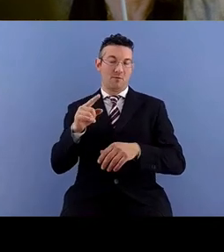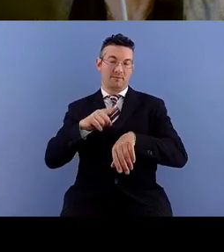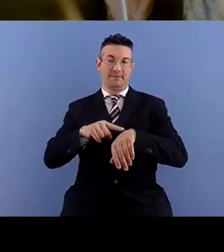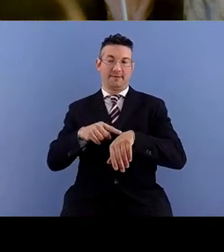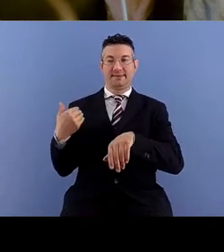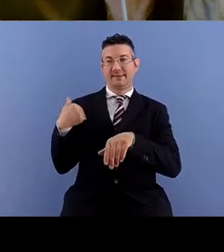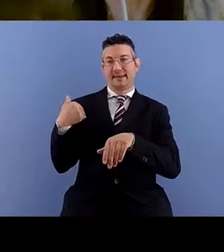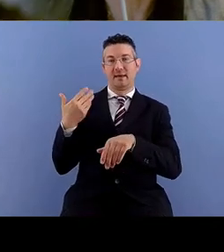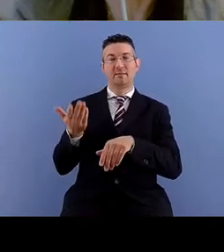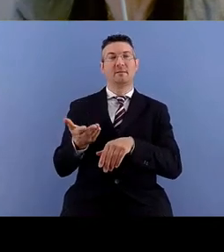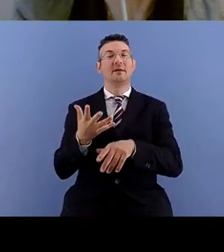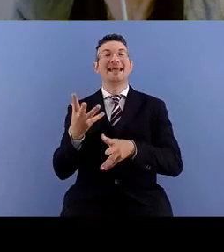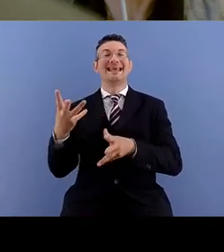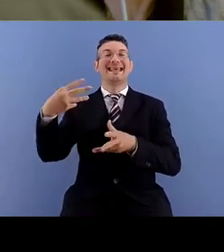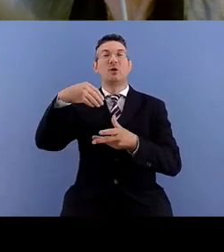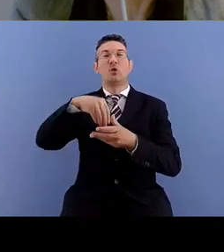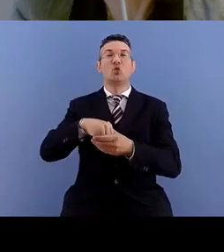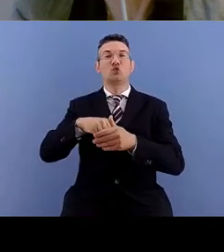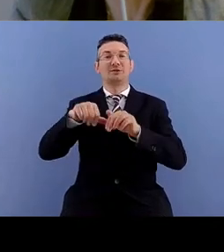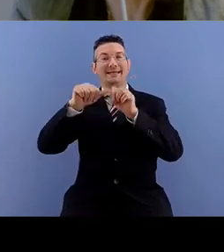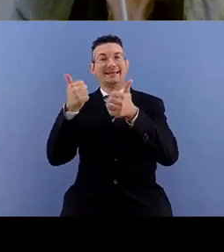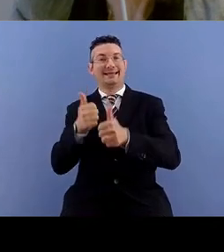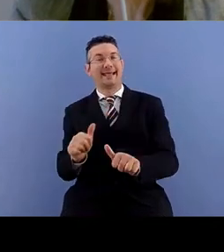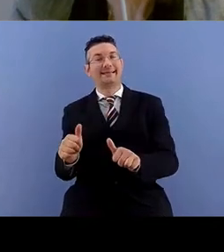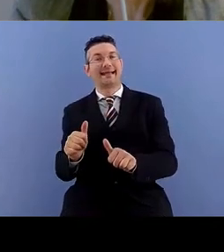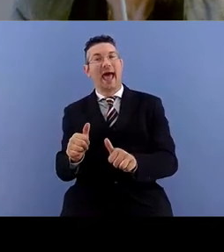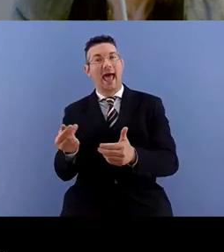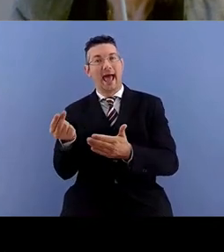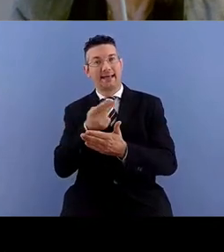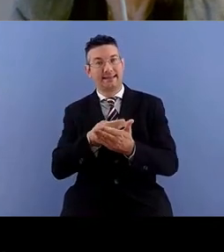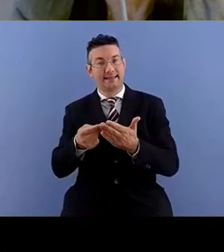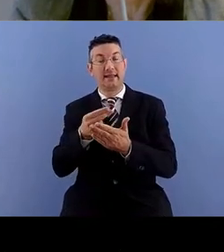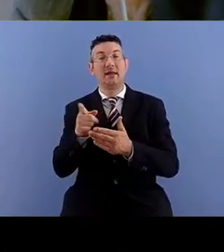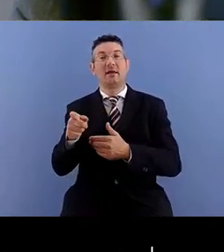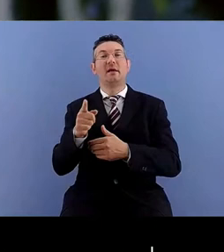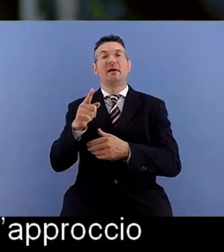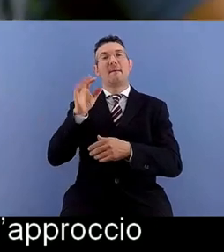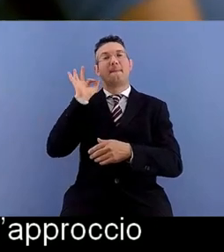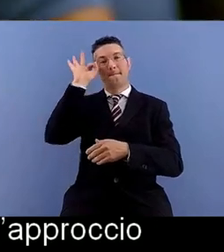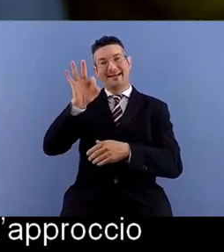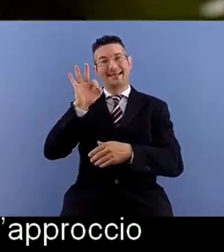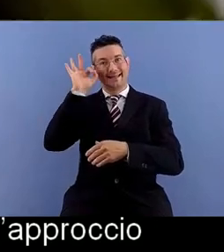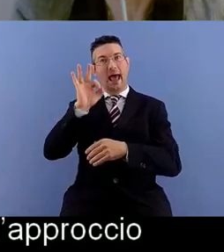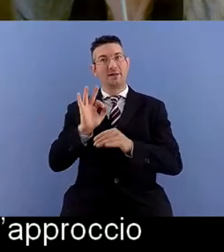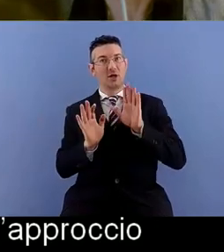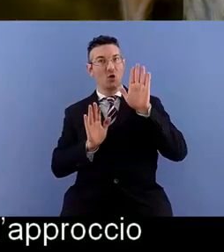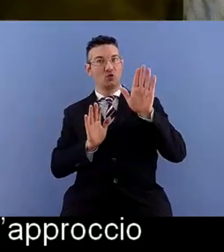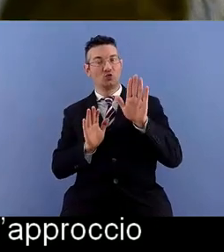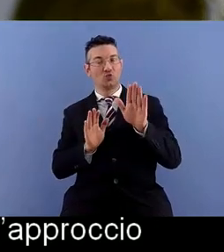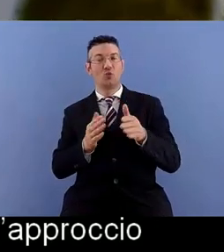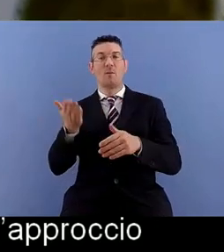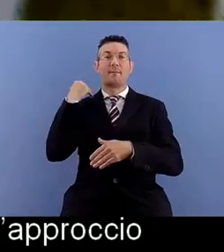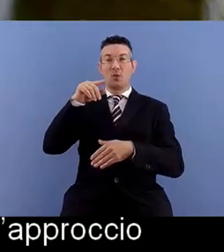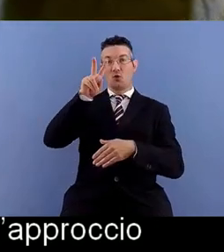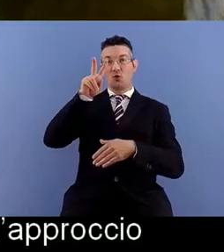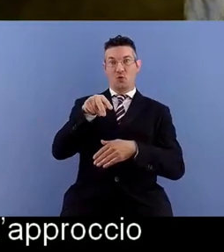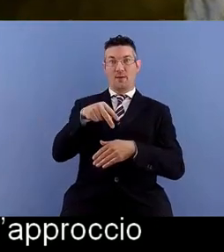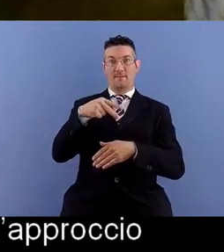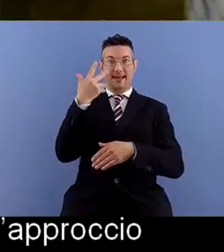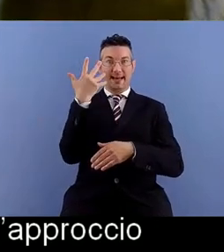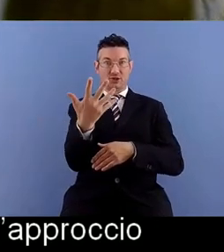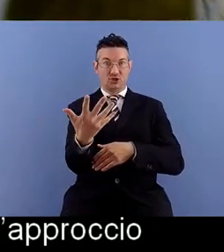design che rappresenta l'approccio britannico definito nel 2005 dal British Standard